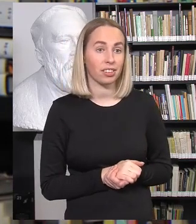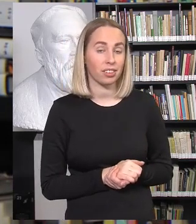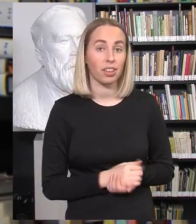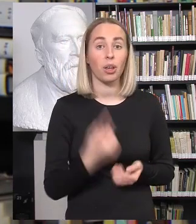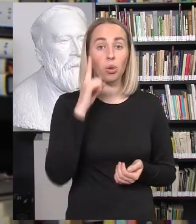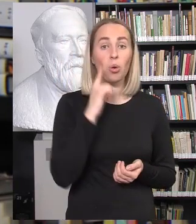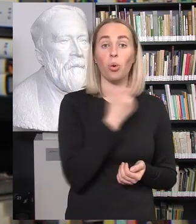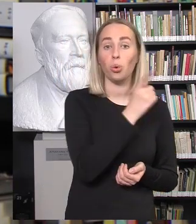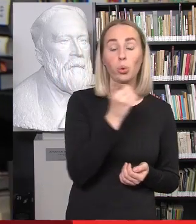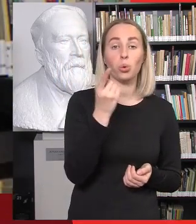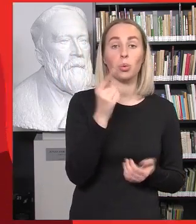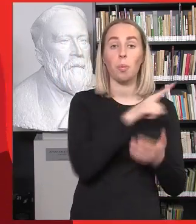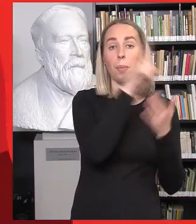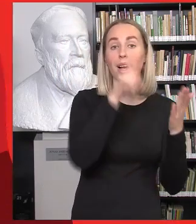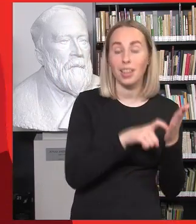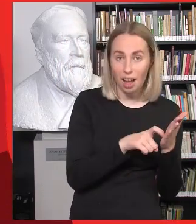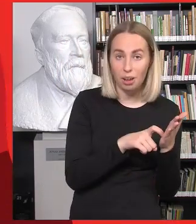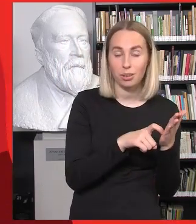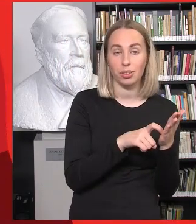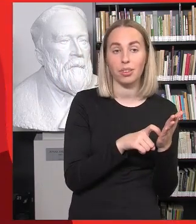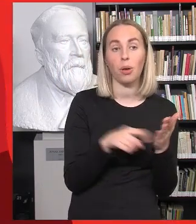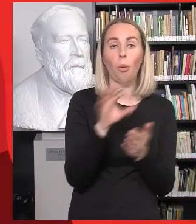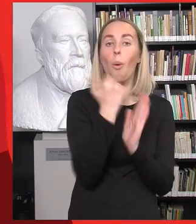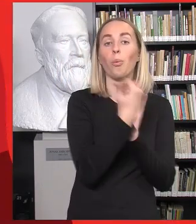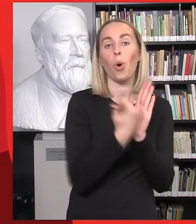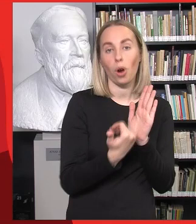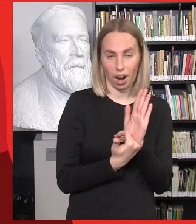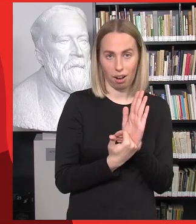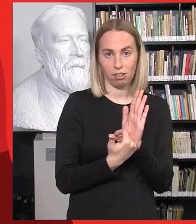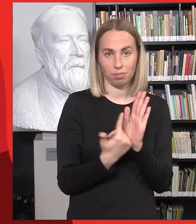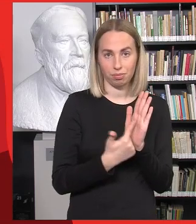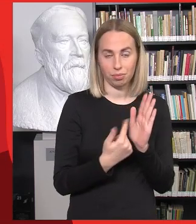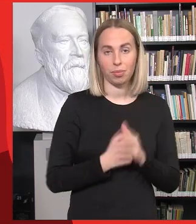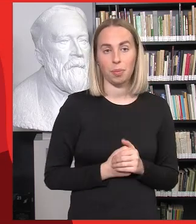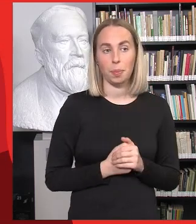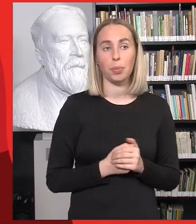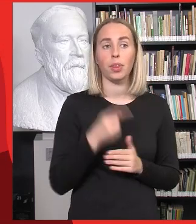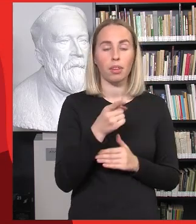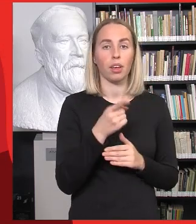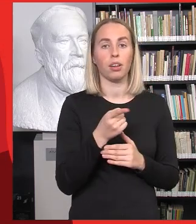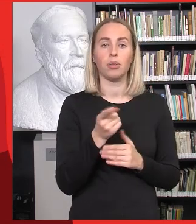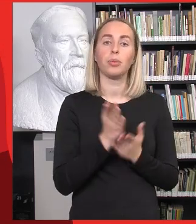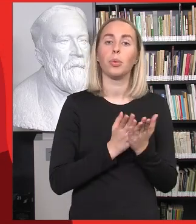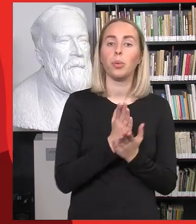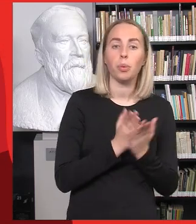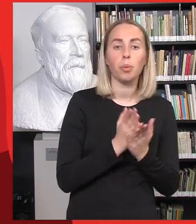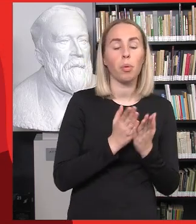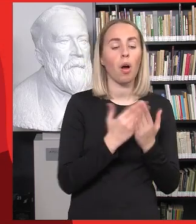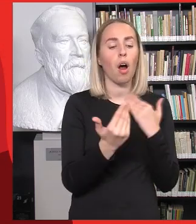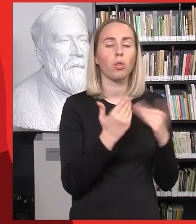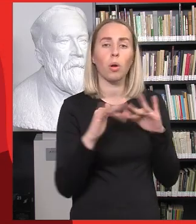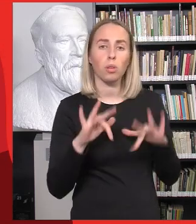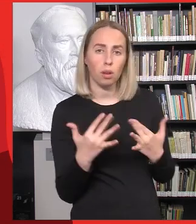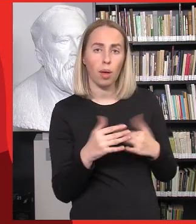paklausti tos visos minėtos programos. Kaip tai atrodo praktikoje? Kaip moksleiviai